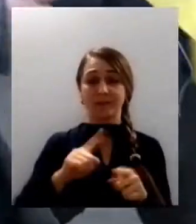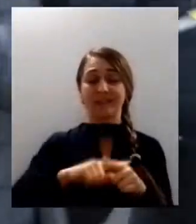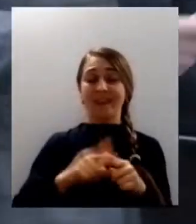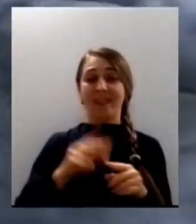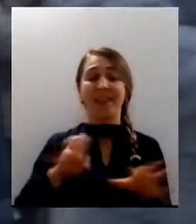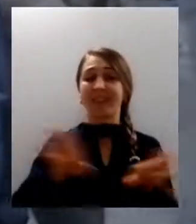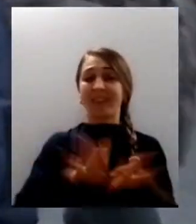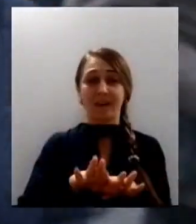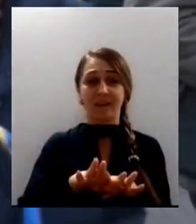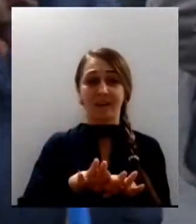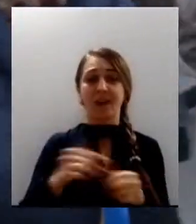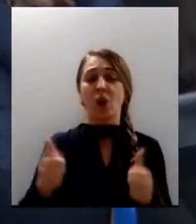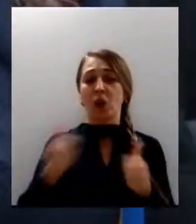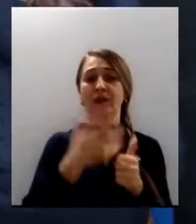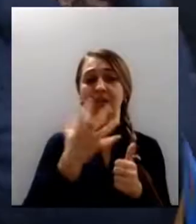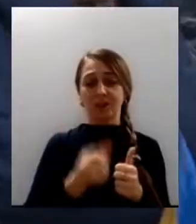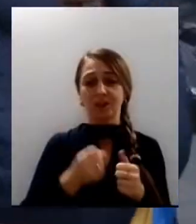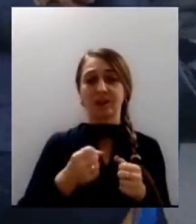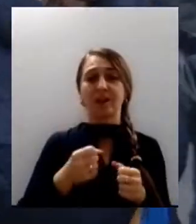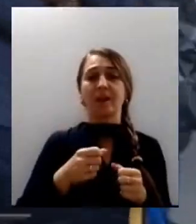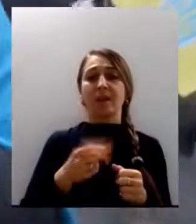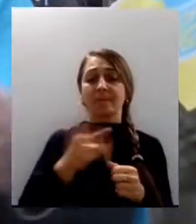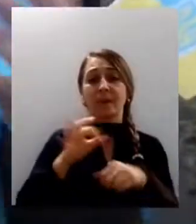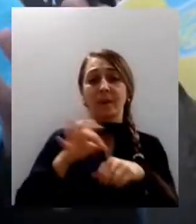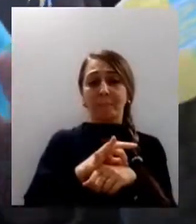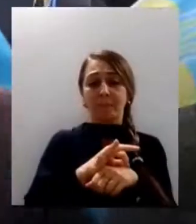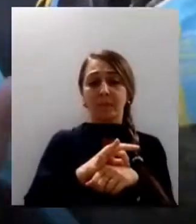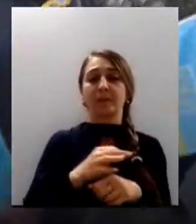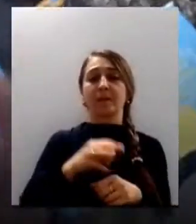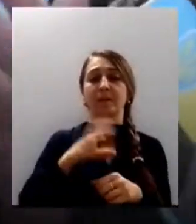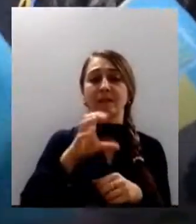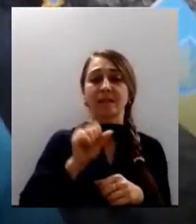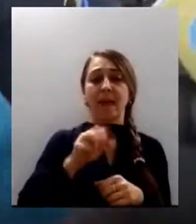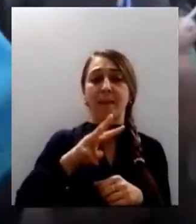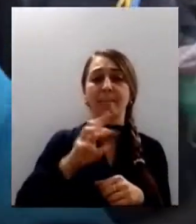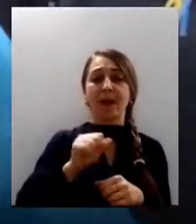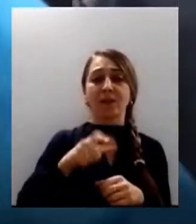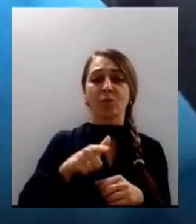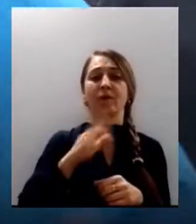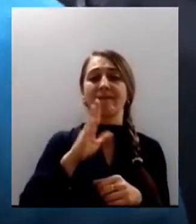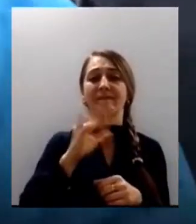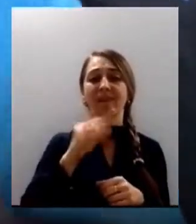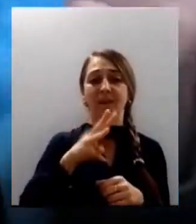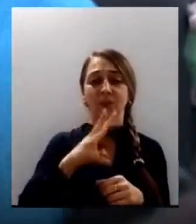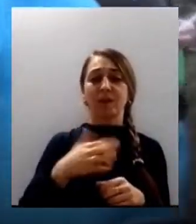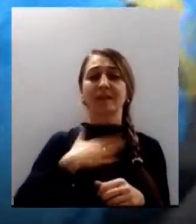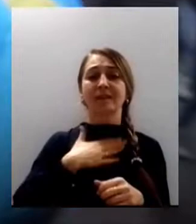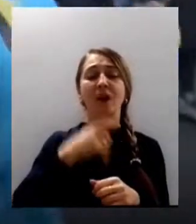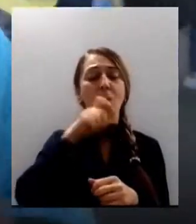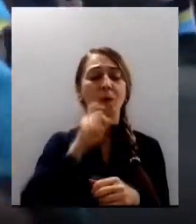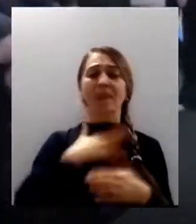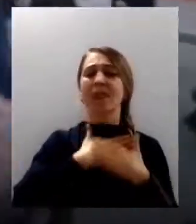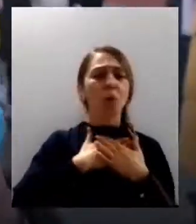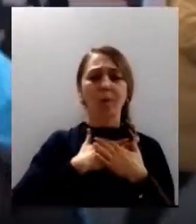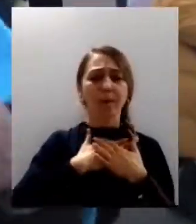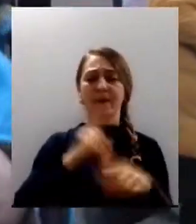Доєдналися до ходи і подружжя Віктора Гуриша та Раїса Семенюк. Тому що це свята нашої України, любимої, рідної,